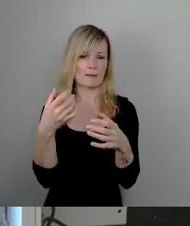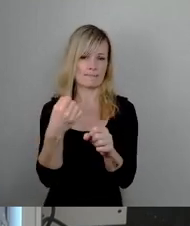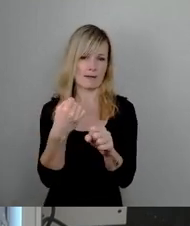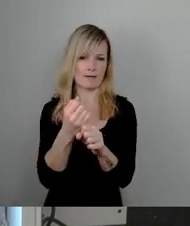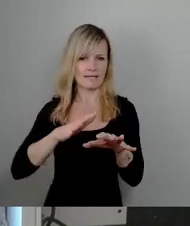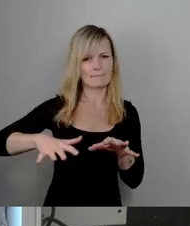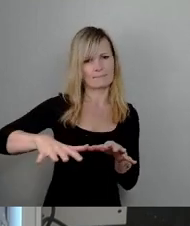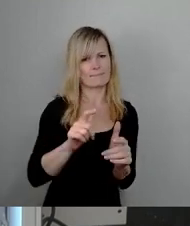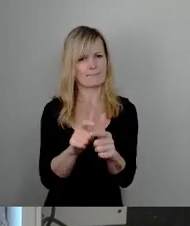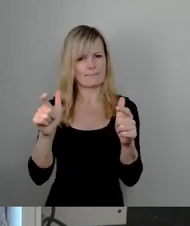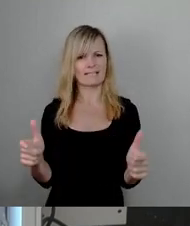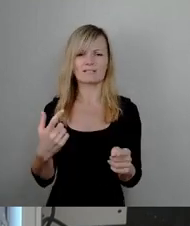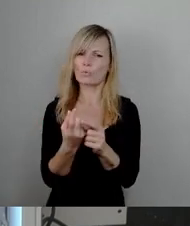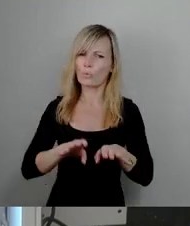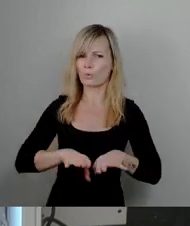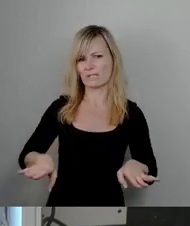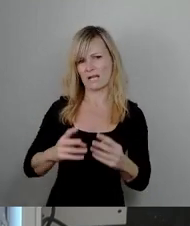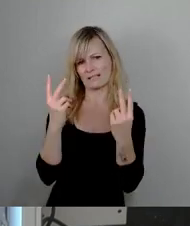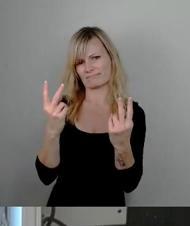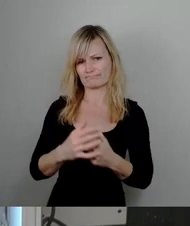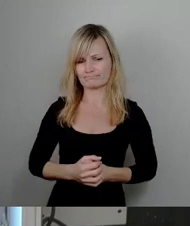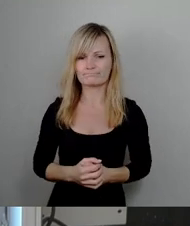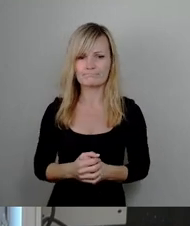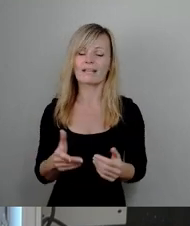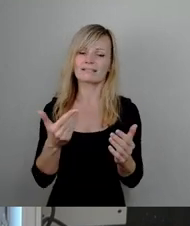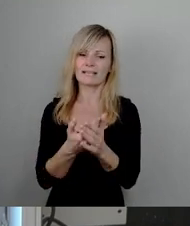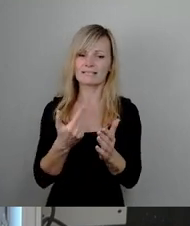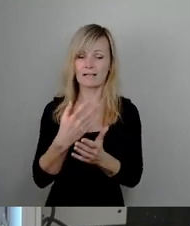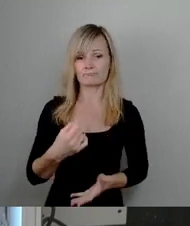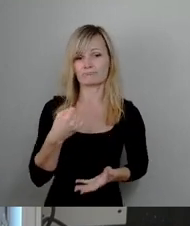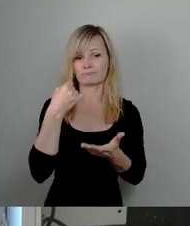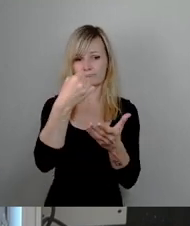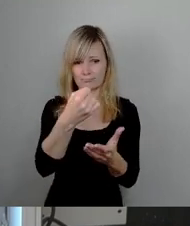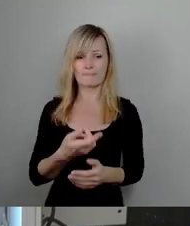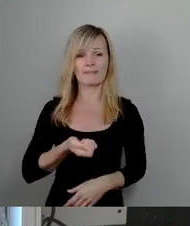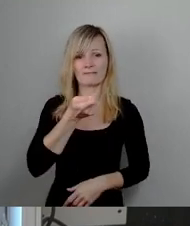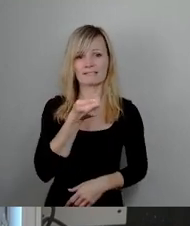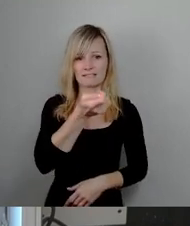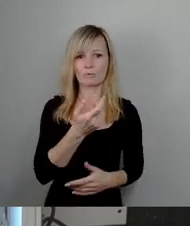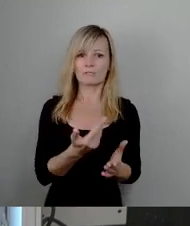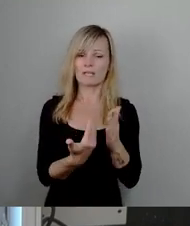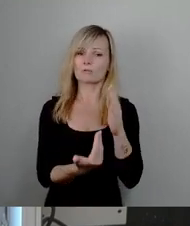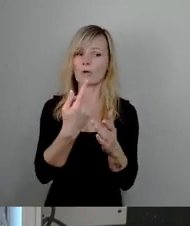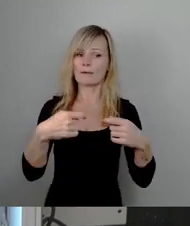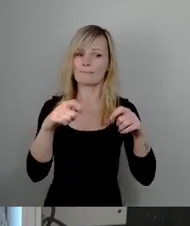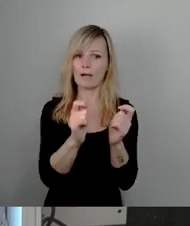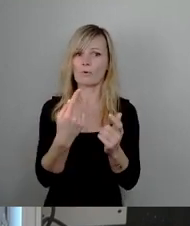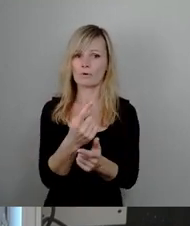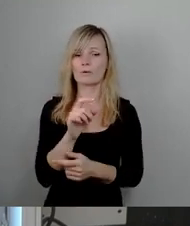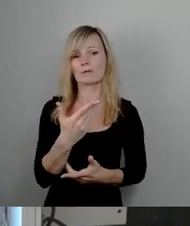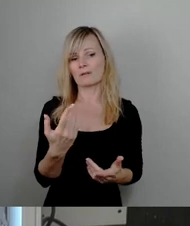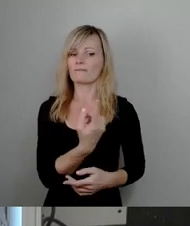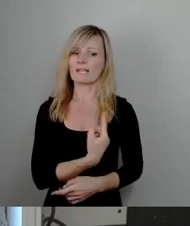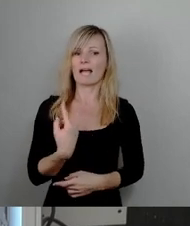Basics. Deswegen ist diese Investition in den Neubau der 101. Oberschule eine Investition, von der wir alle in Dresden